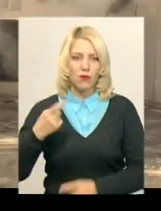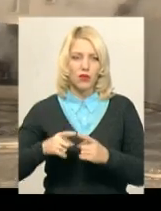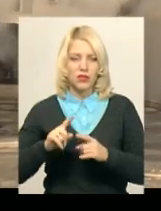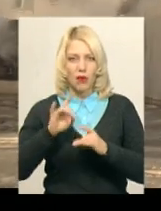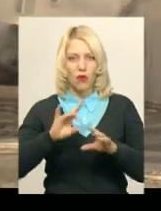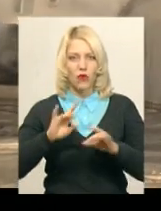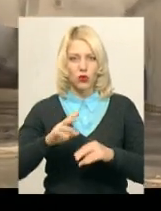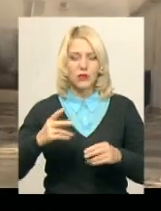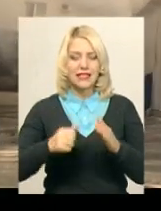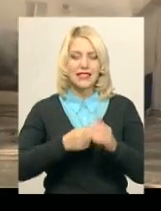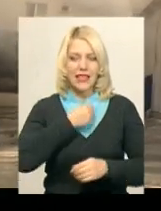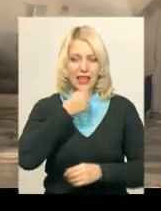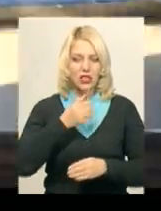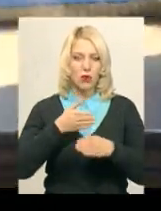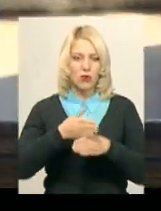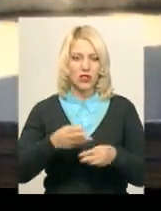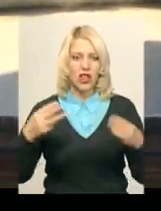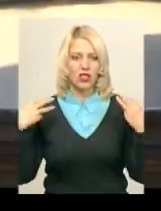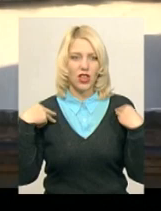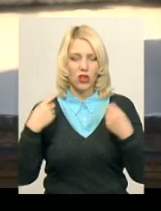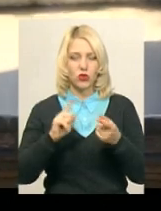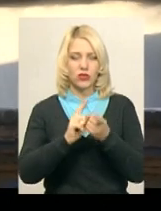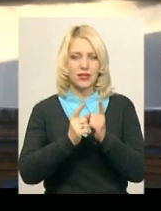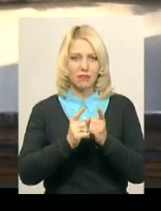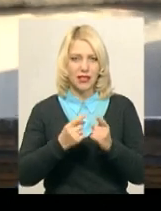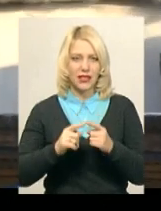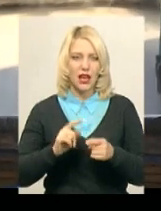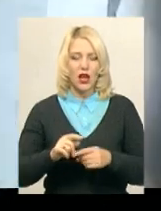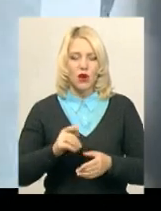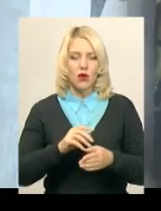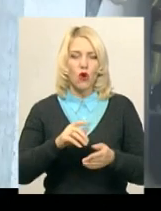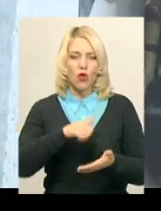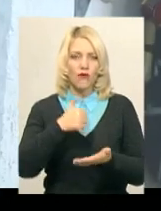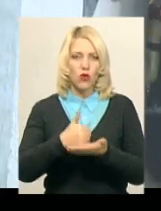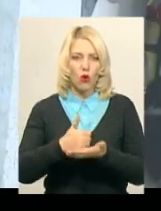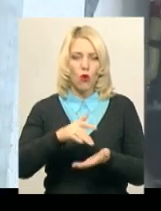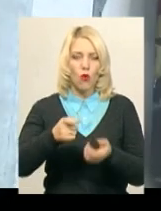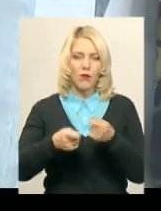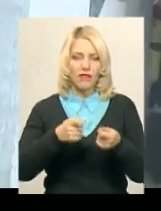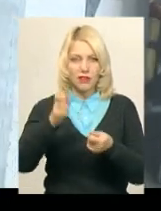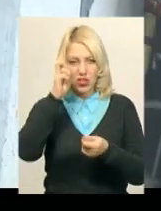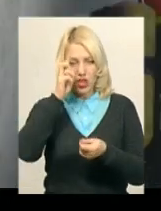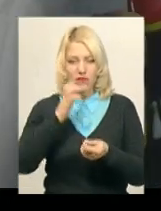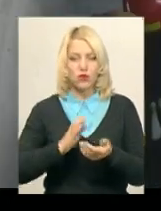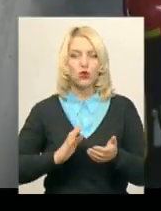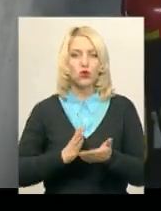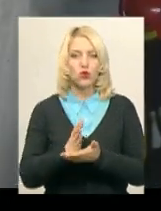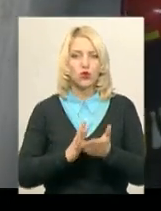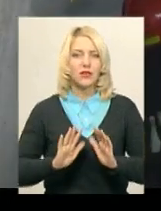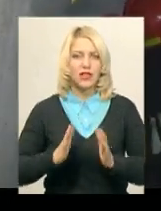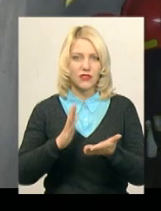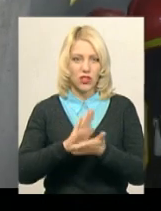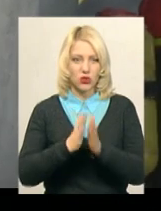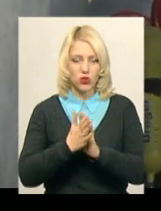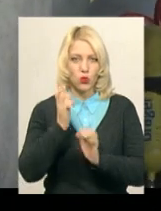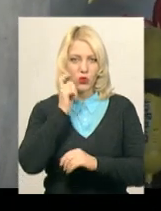помічник начальника чергової зміни ОКЦ Головного управління Державної служби з надзвичайних ситуацій